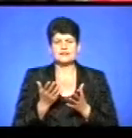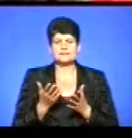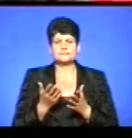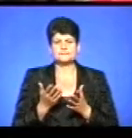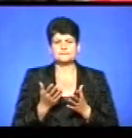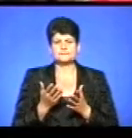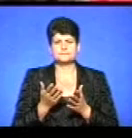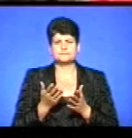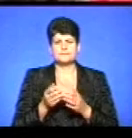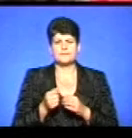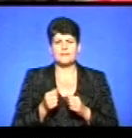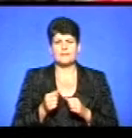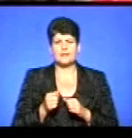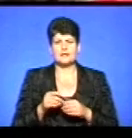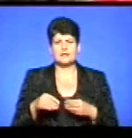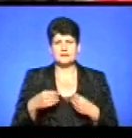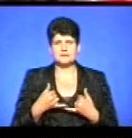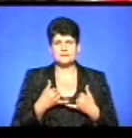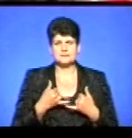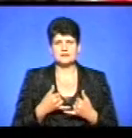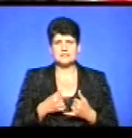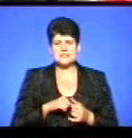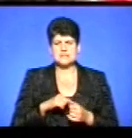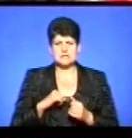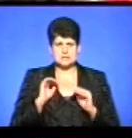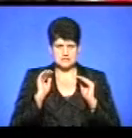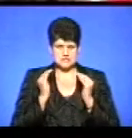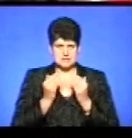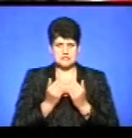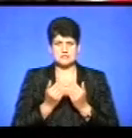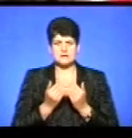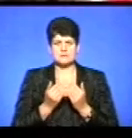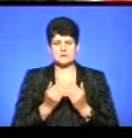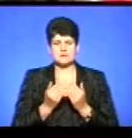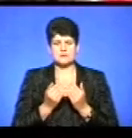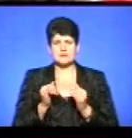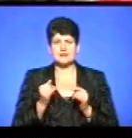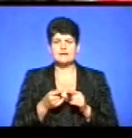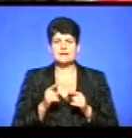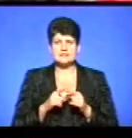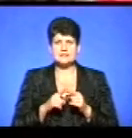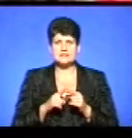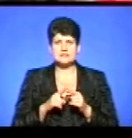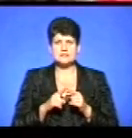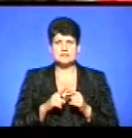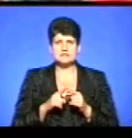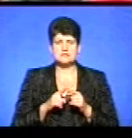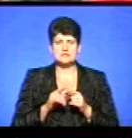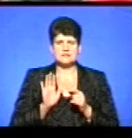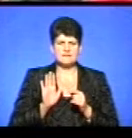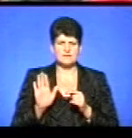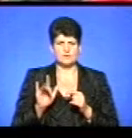надає перевагу бути на самоті. І це деякі міри від людького та людина.